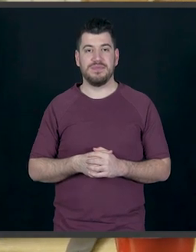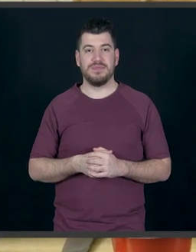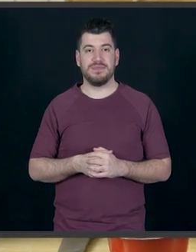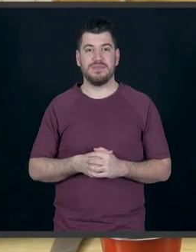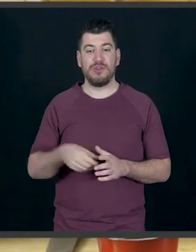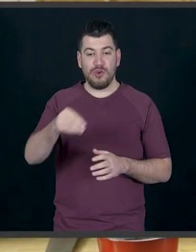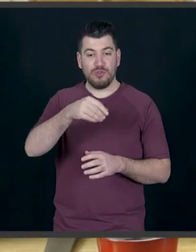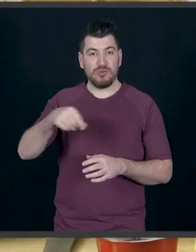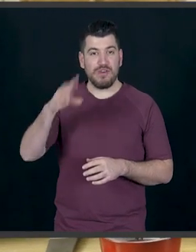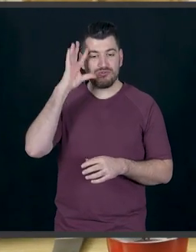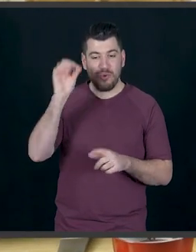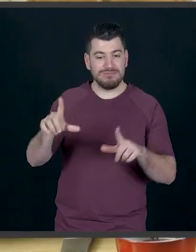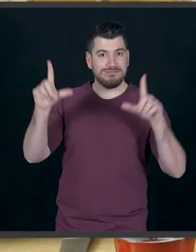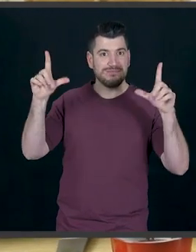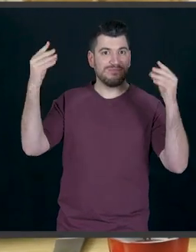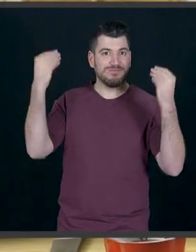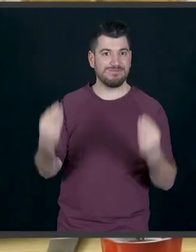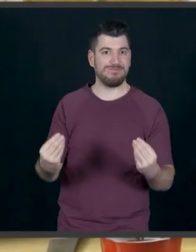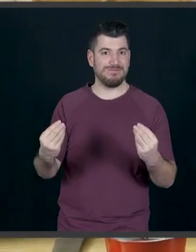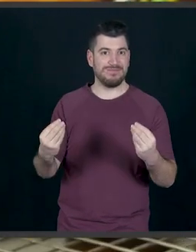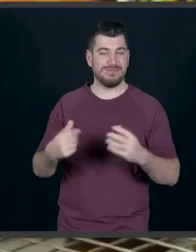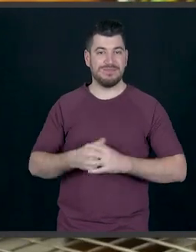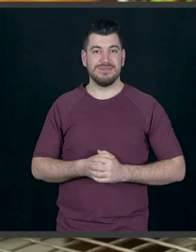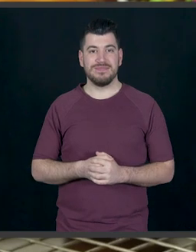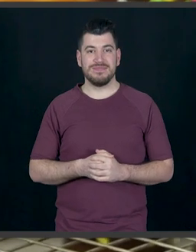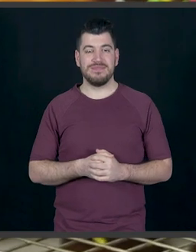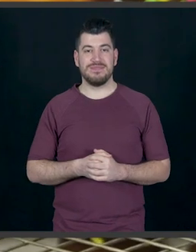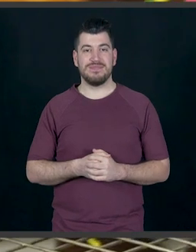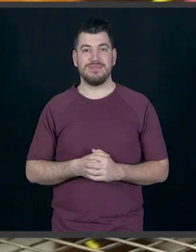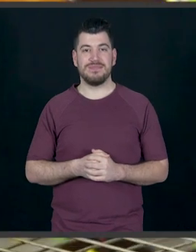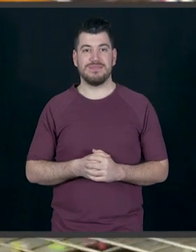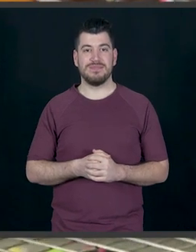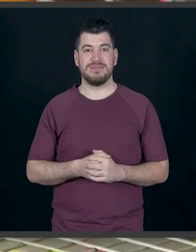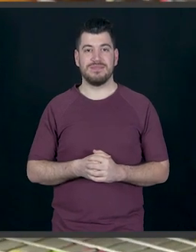όμορφα τα ντόνατς. Κοιτάξτε εδώ τι ωραία που θα κάνω.